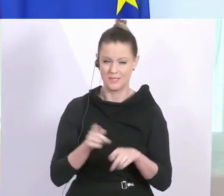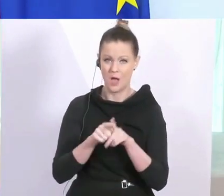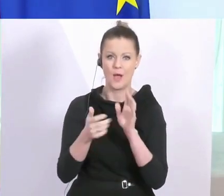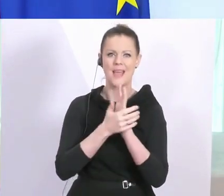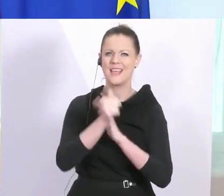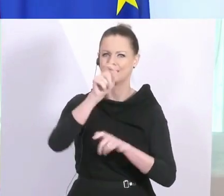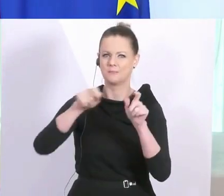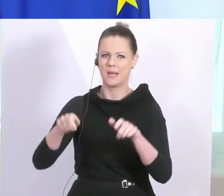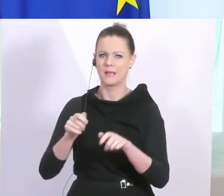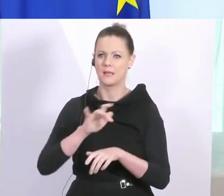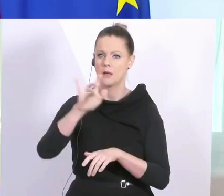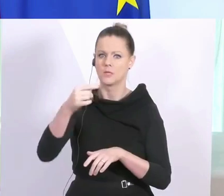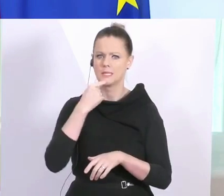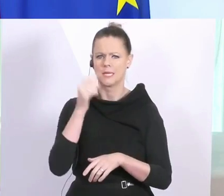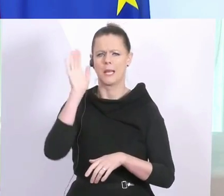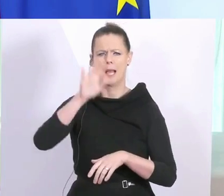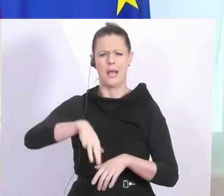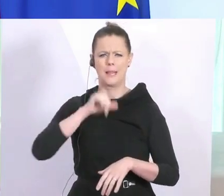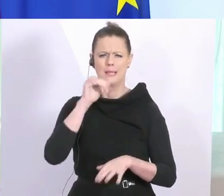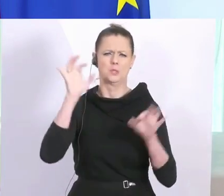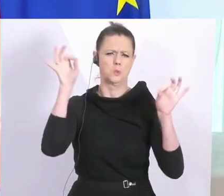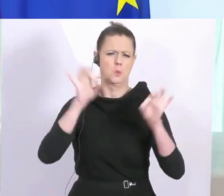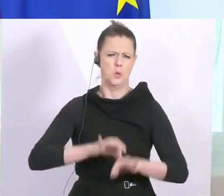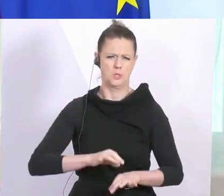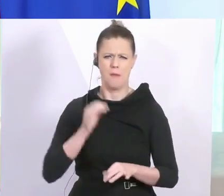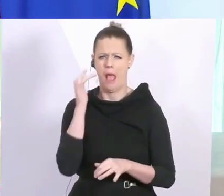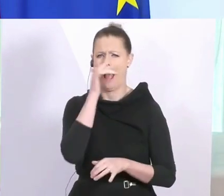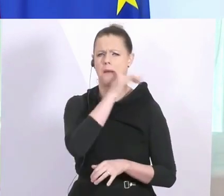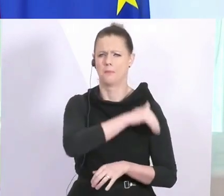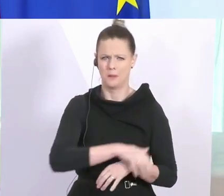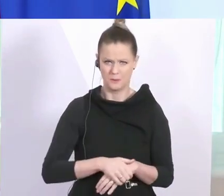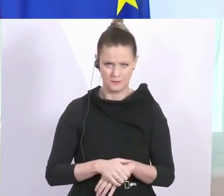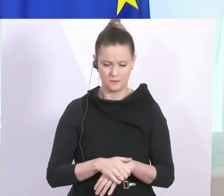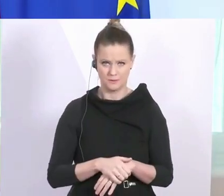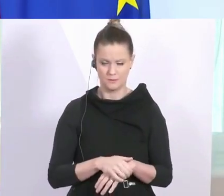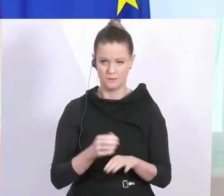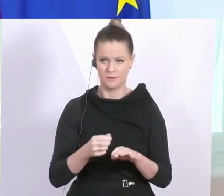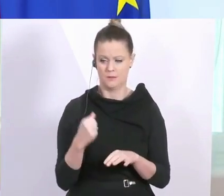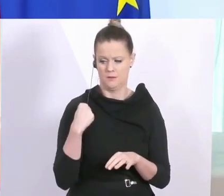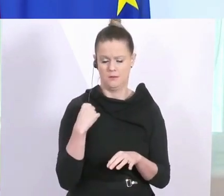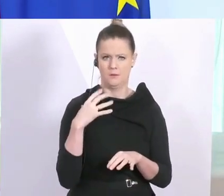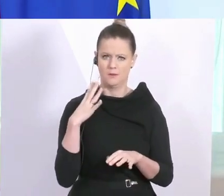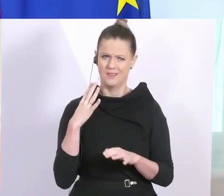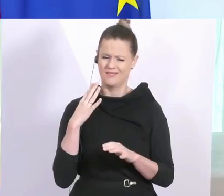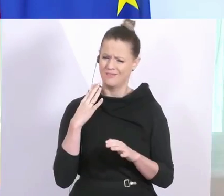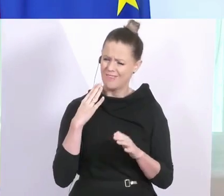die sagen, so schlimm wird es schon nicht werden. Wir haben uns die letzten Tage ganz intensiv mit